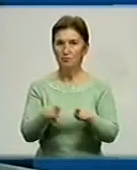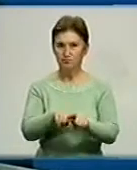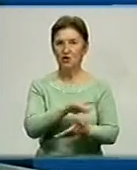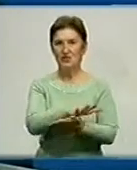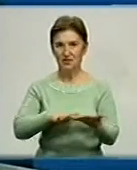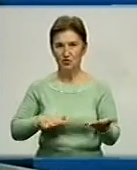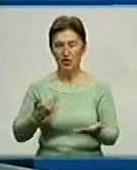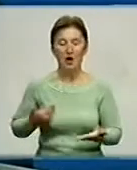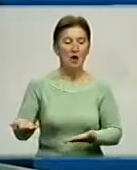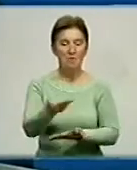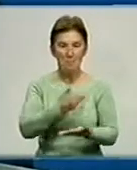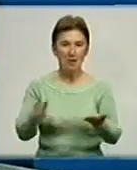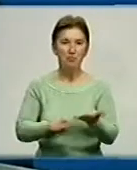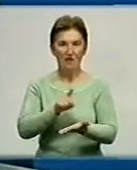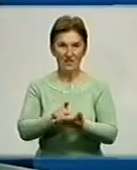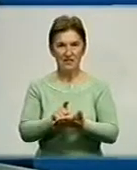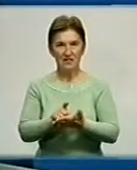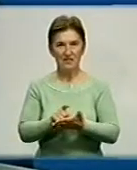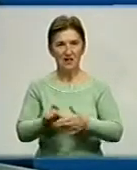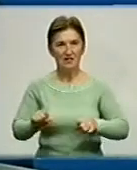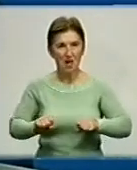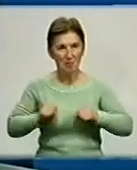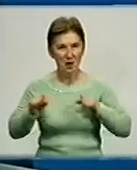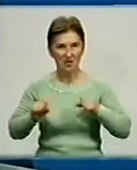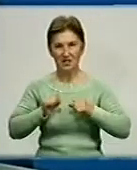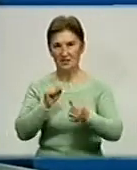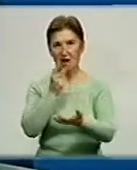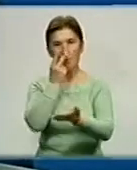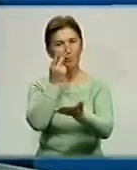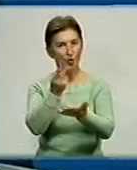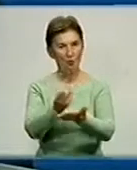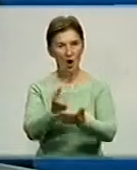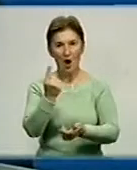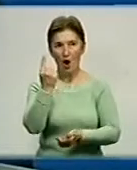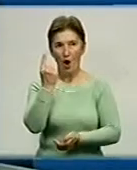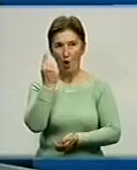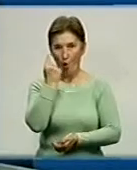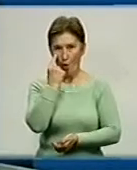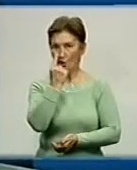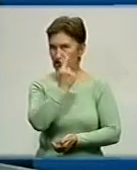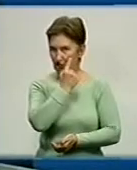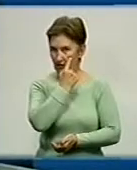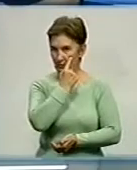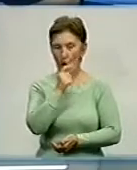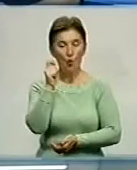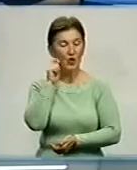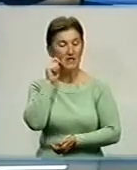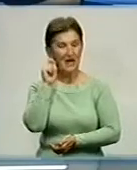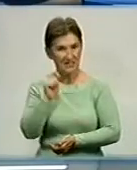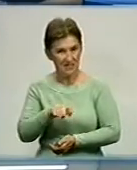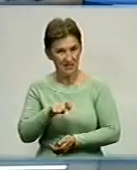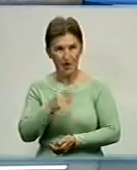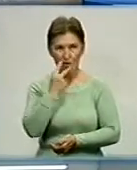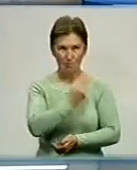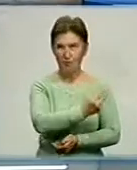повинні всі намагатися побачити очима українців, побачити Європу. Ми повинні